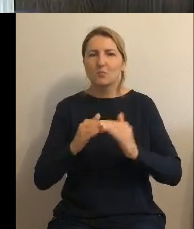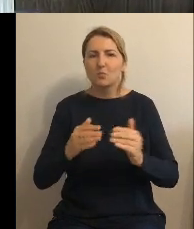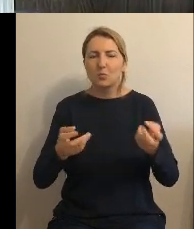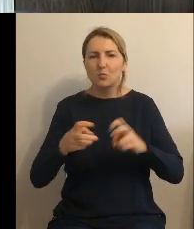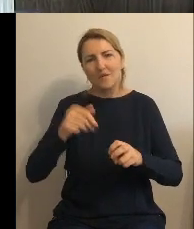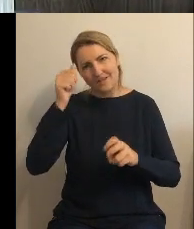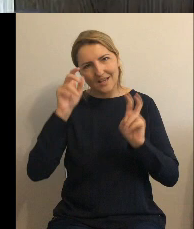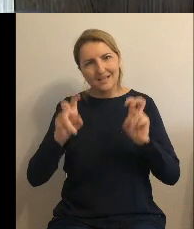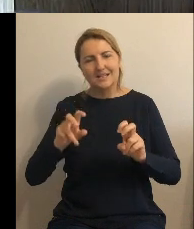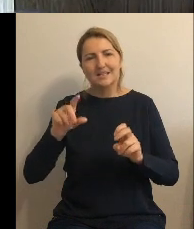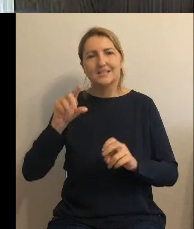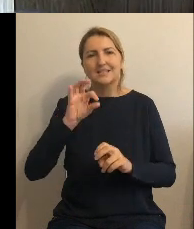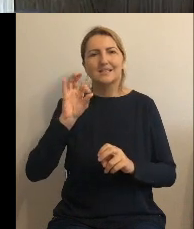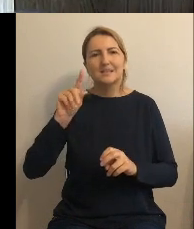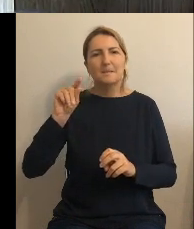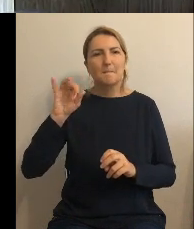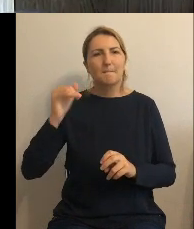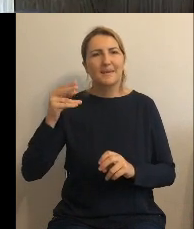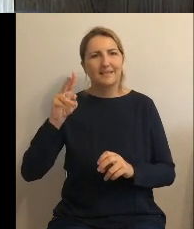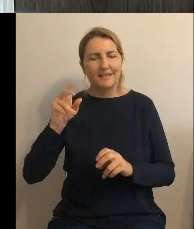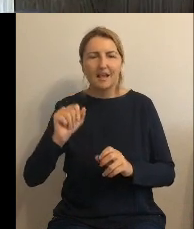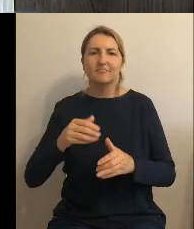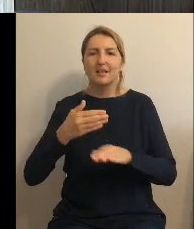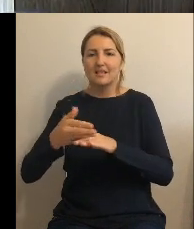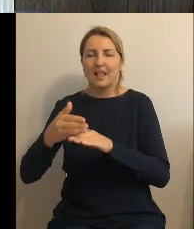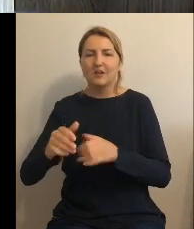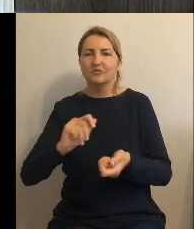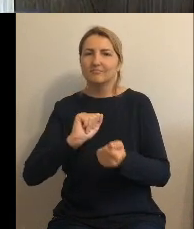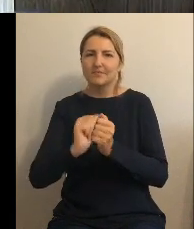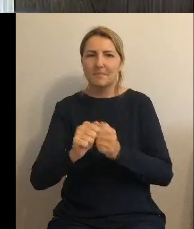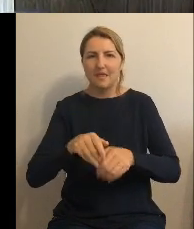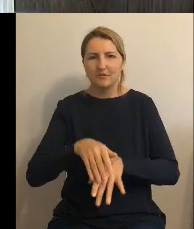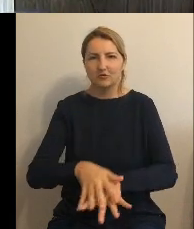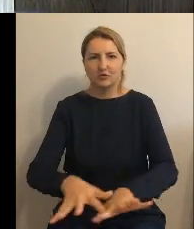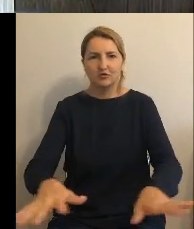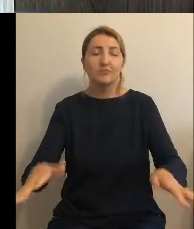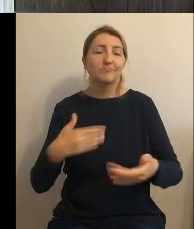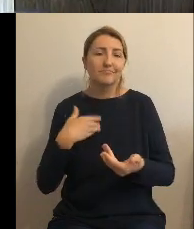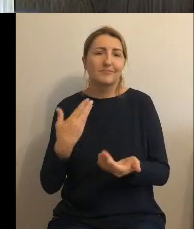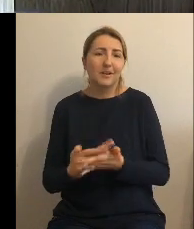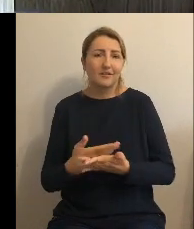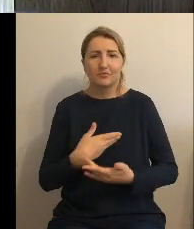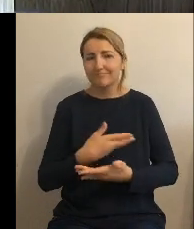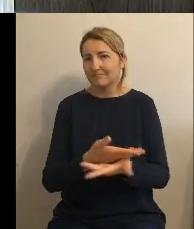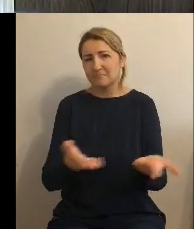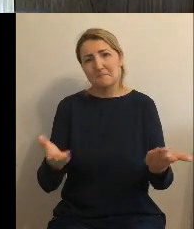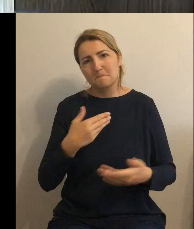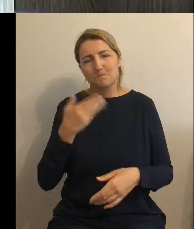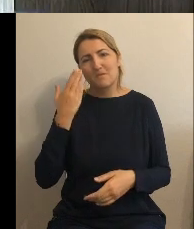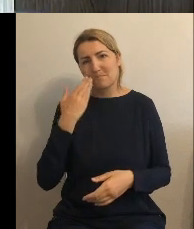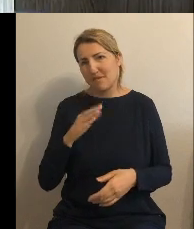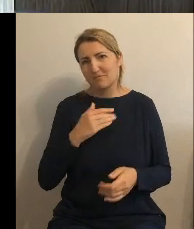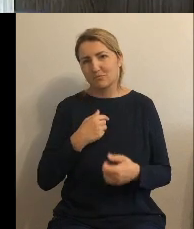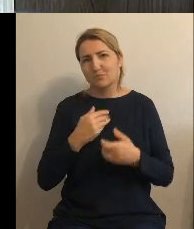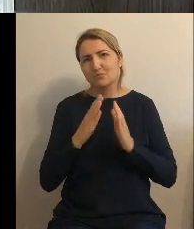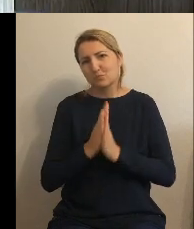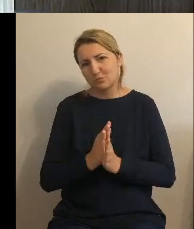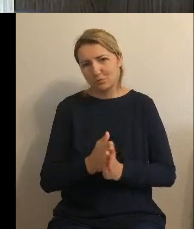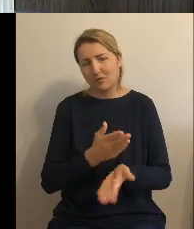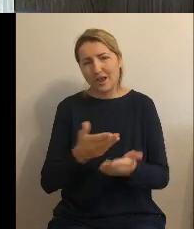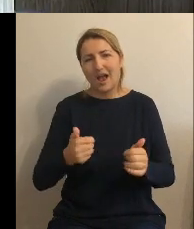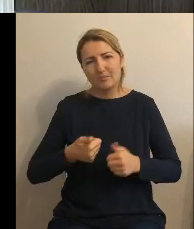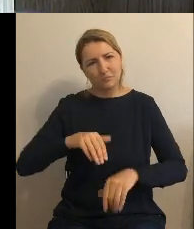wymianę sieci. Także bardzo Was proszę, żebyście tutaj zgodzili się na to, aby te środki